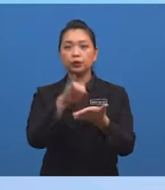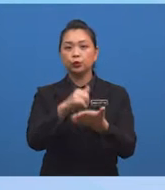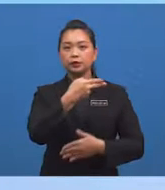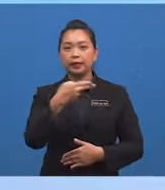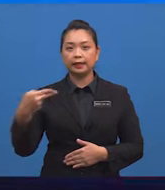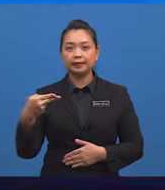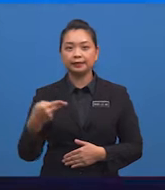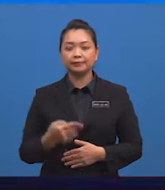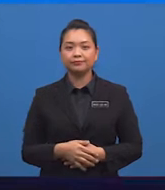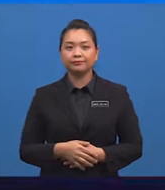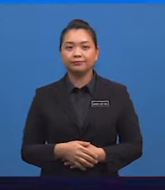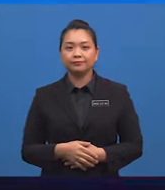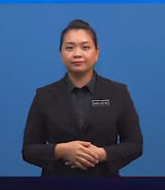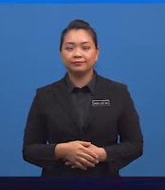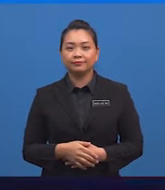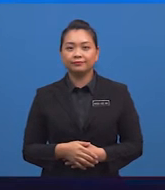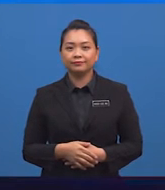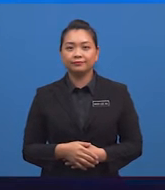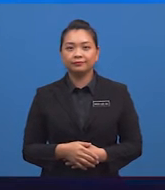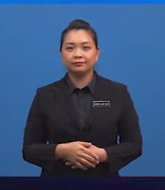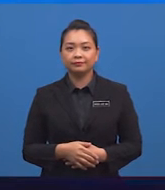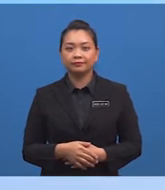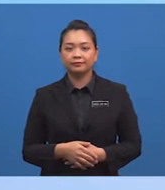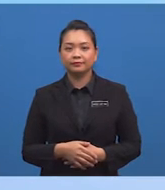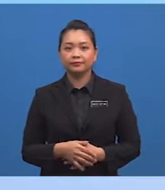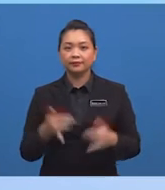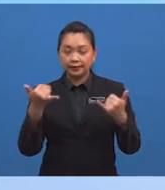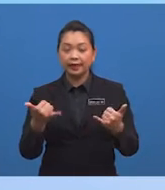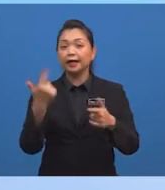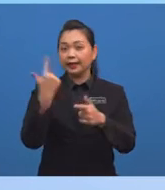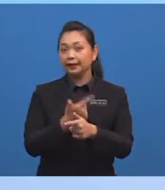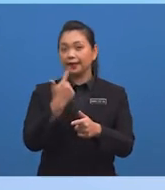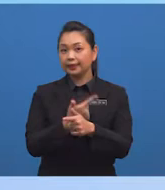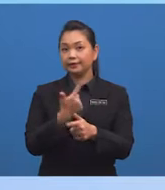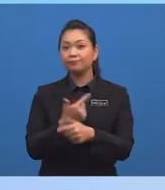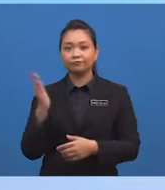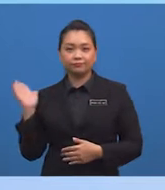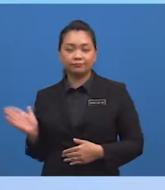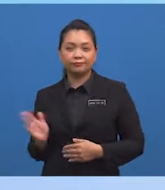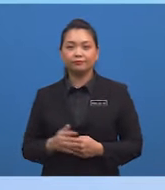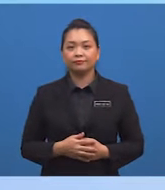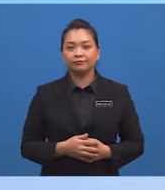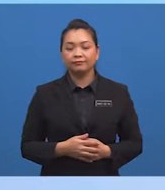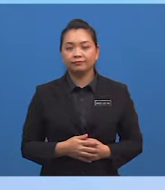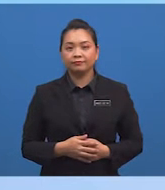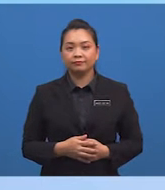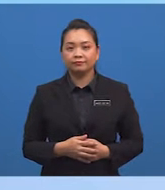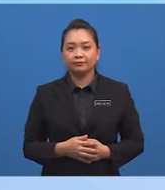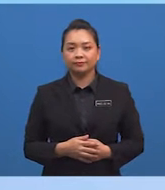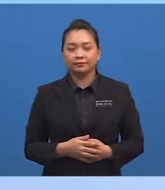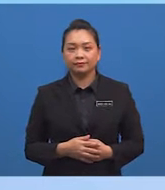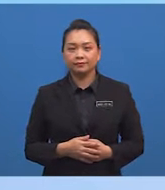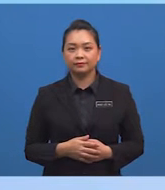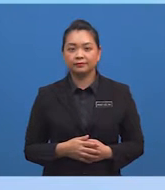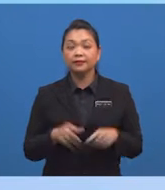selari Haa, tibalah masanya kita dalam sesi latihan pengukuhan Jom kita